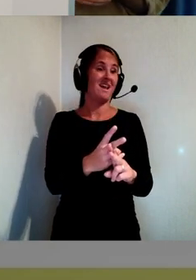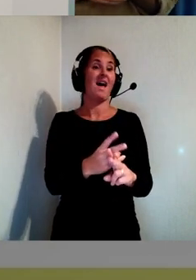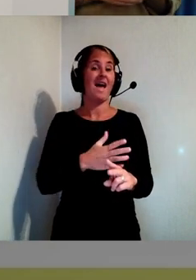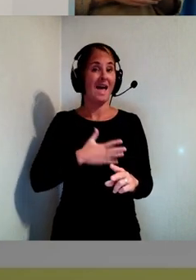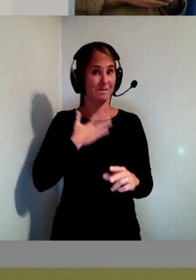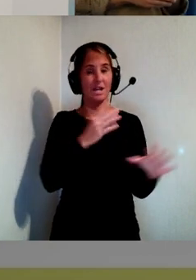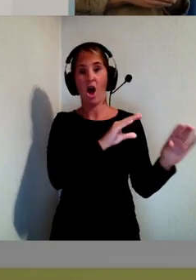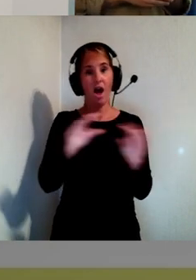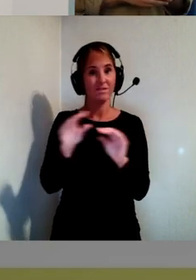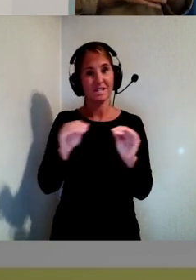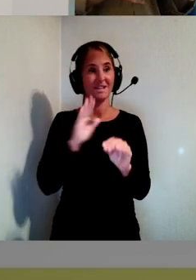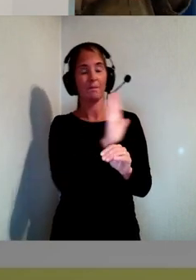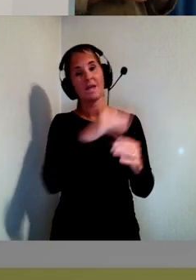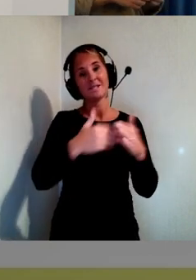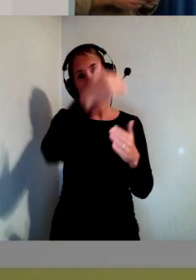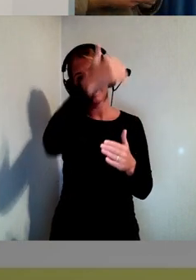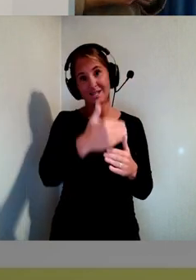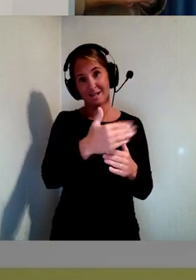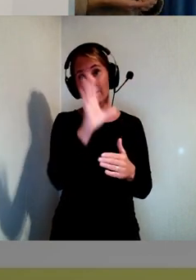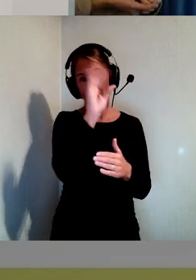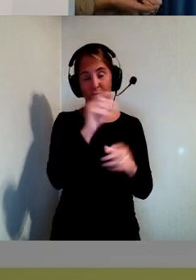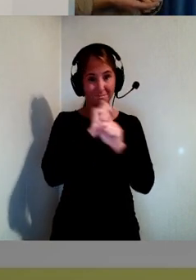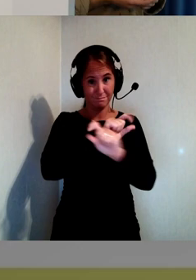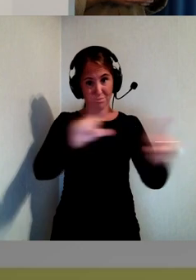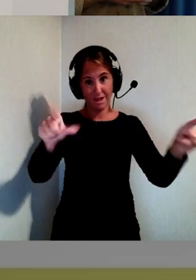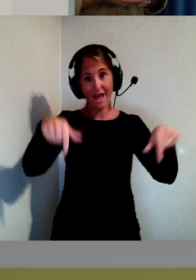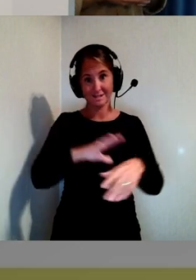här hemsidan vid det här tillfället. Så det är ju en stor risk.